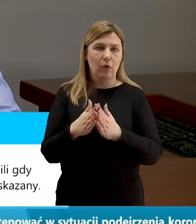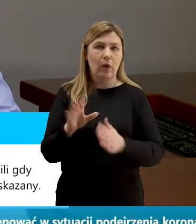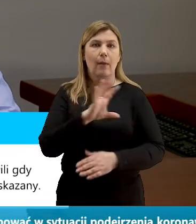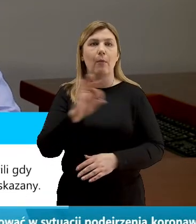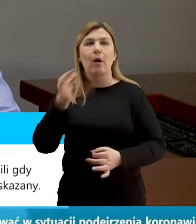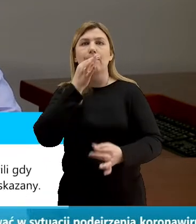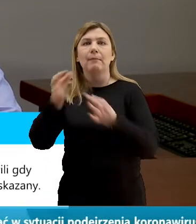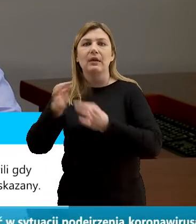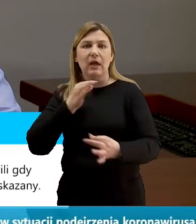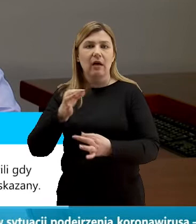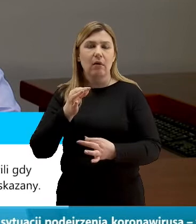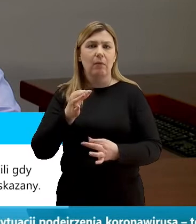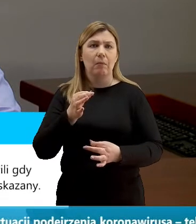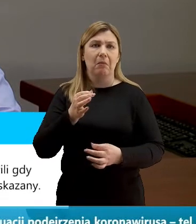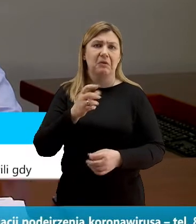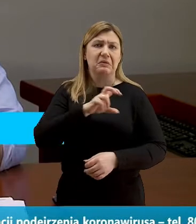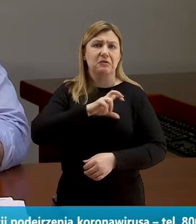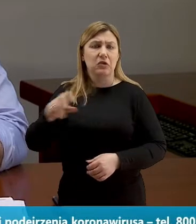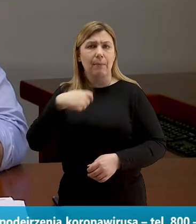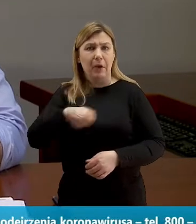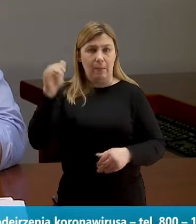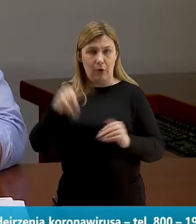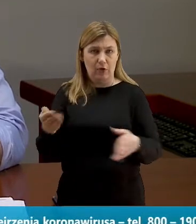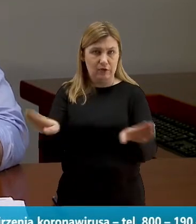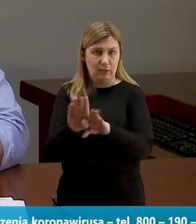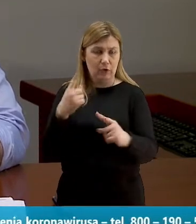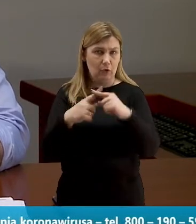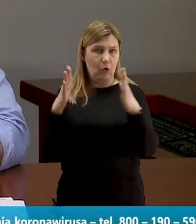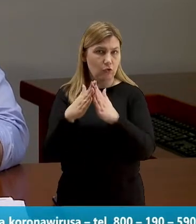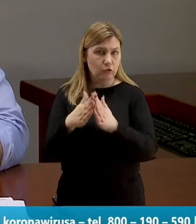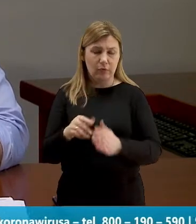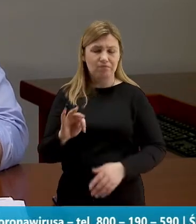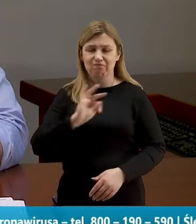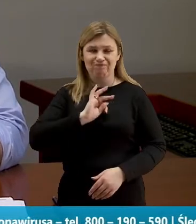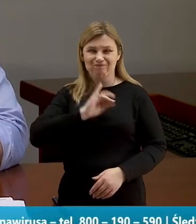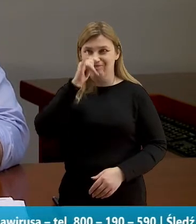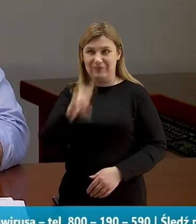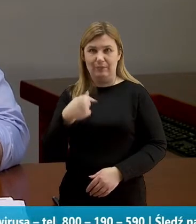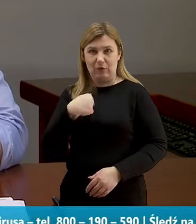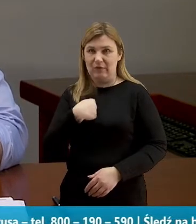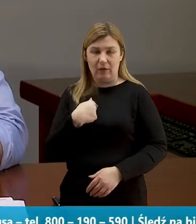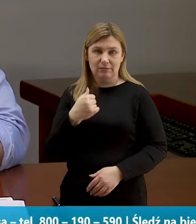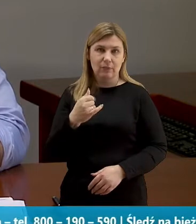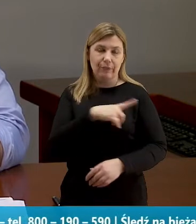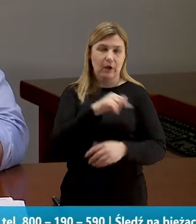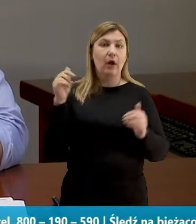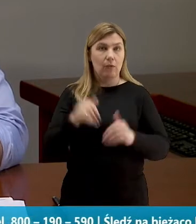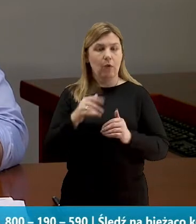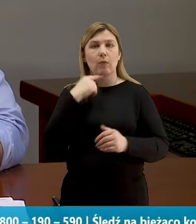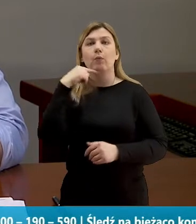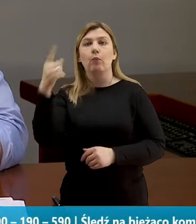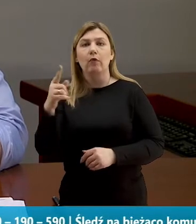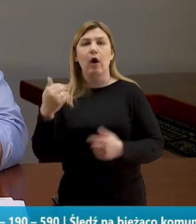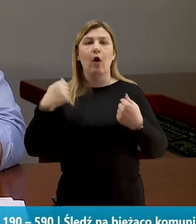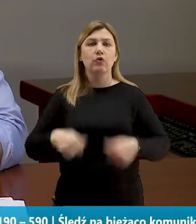wypadają pytania, czy prezydent może zamknąć kościoły. To nie leży oczywiście w moich kompetencjach, natomiast sugerujemy, szczególnie